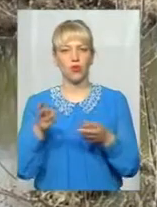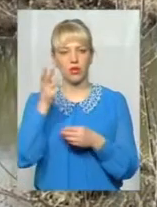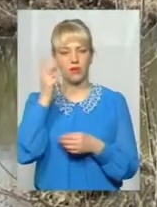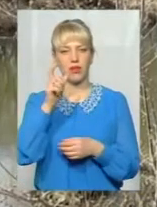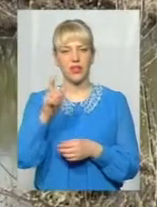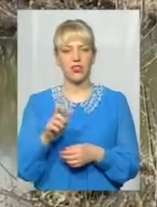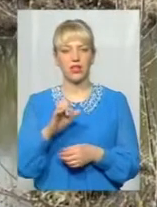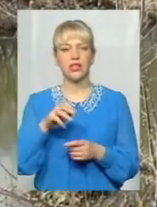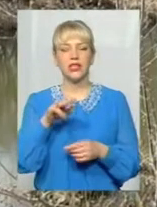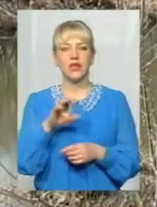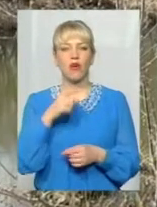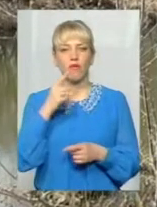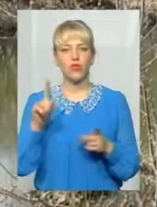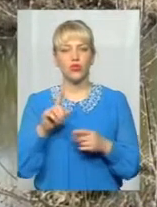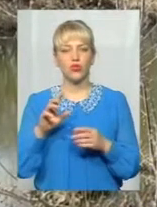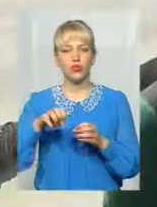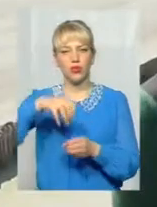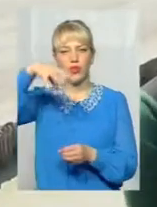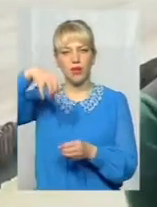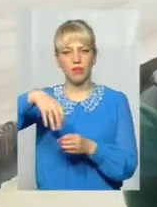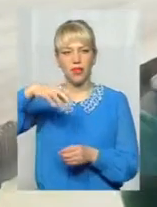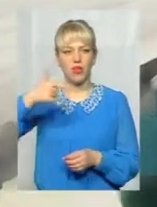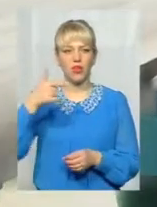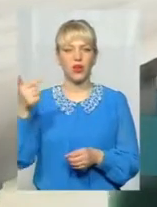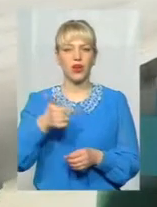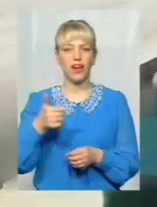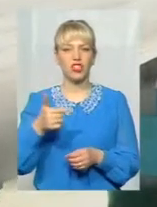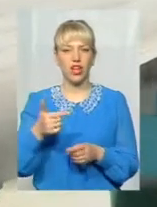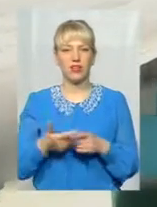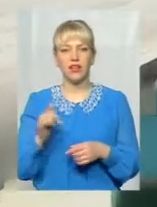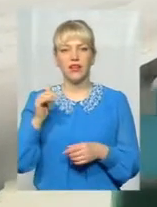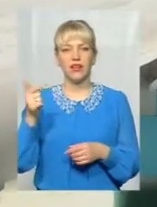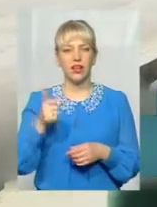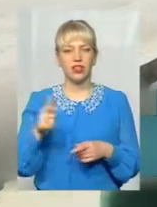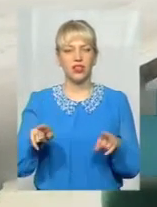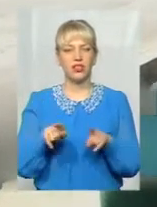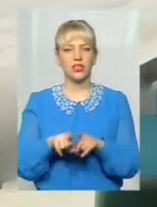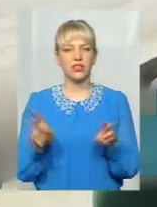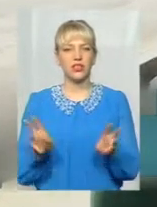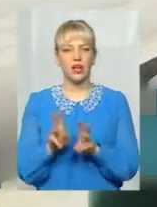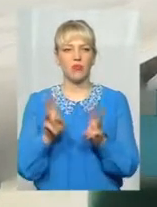Лук'янов каже, деміло і в мікрорайоні Гречани. На Гречанах горіли так же само.